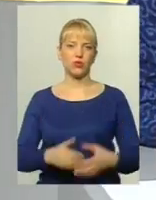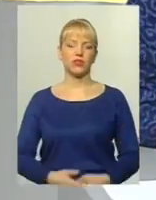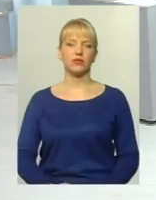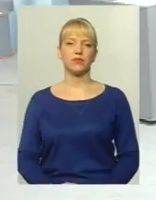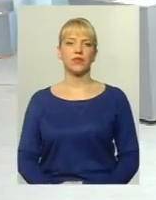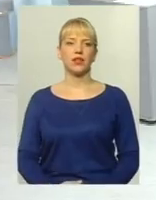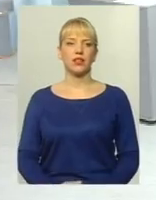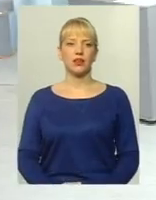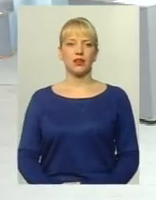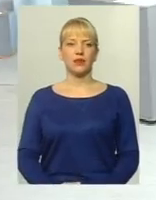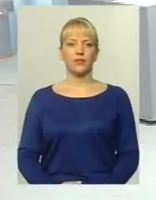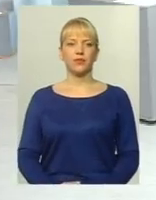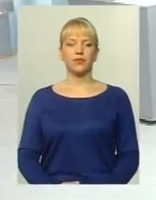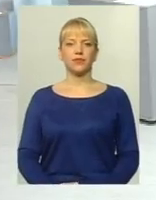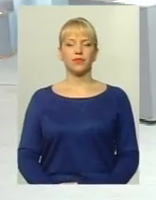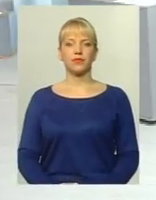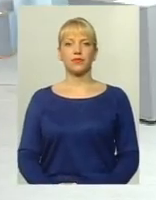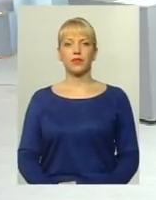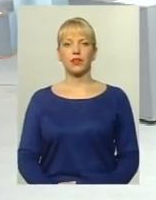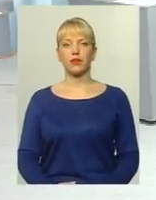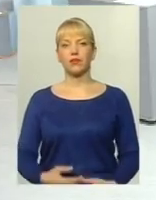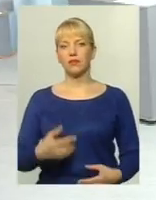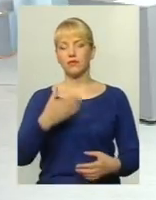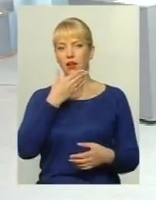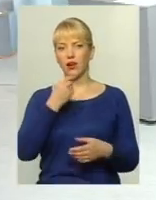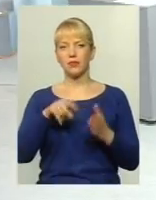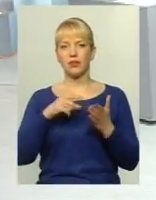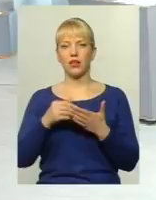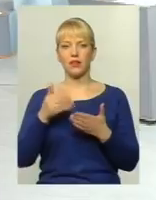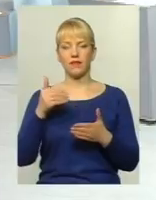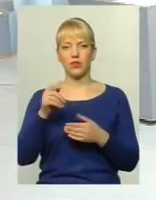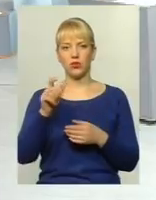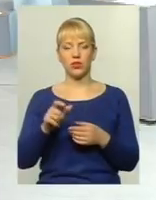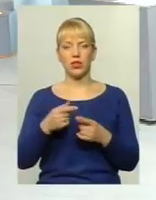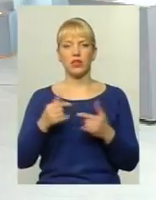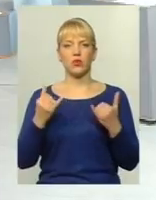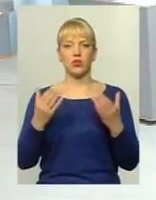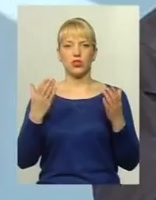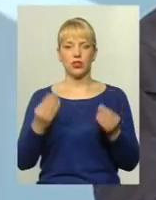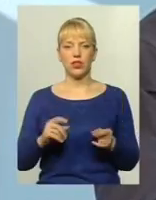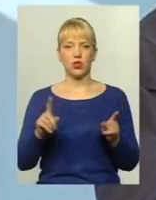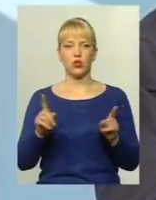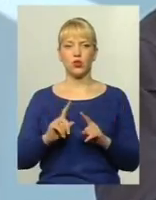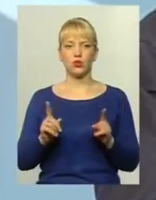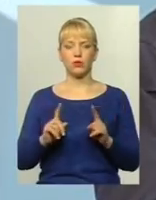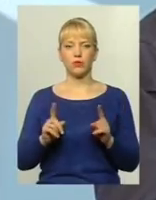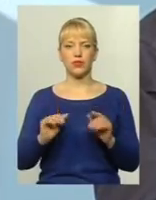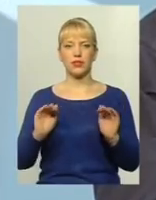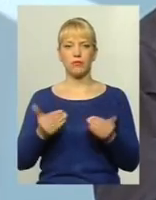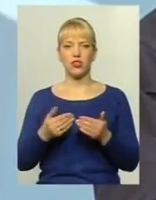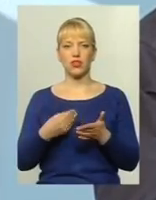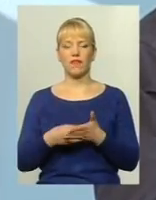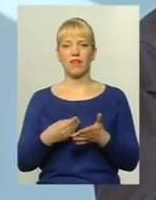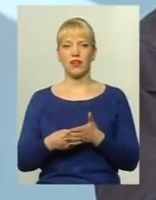власне. Звичайно, слушне запитання від мешканців міста Хмельницького. Тому що на сьогоднішній день для того, щоб зменшити